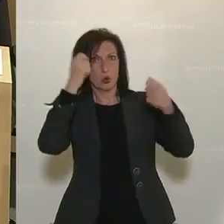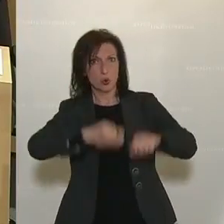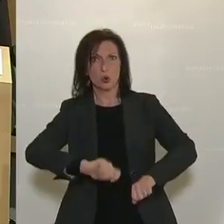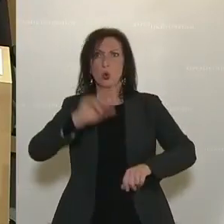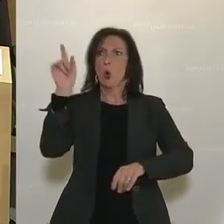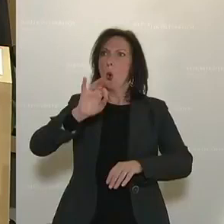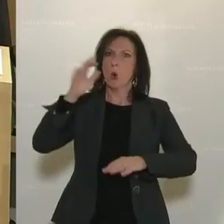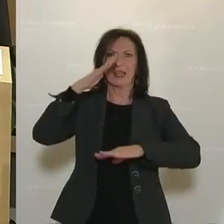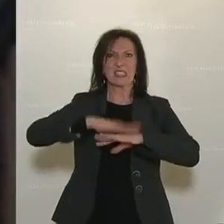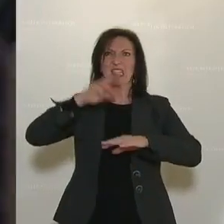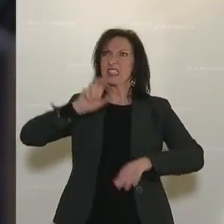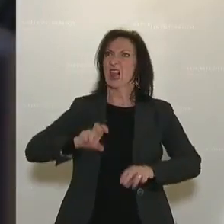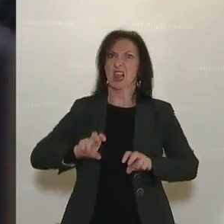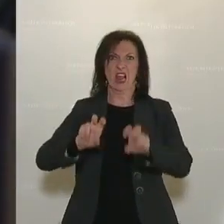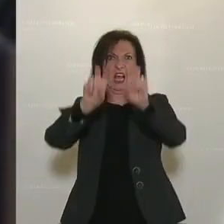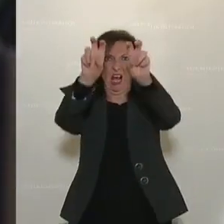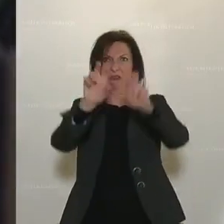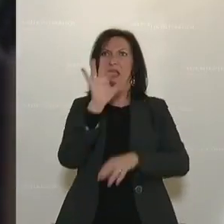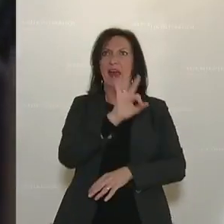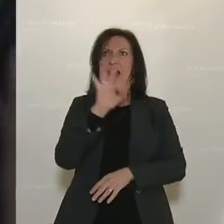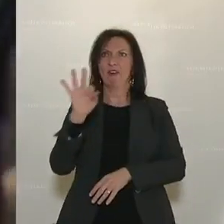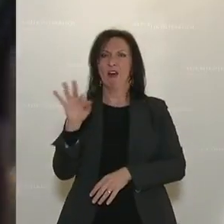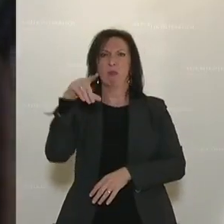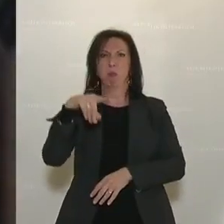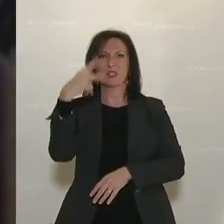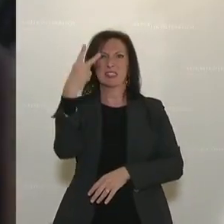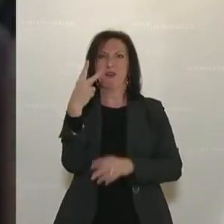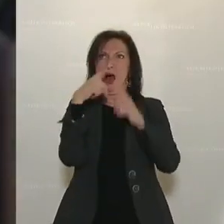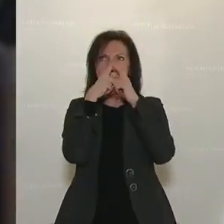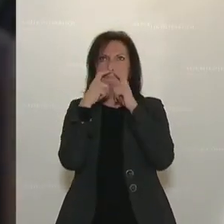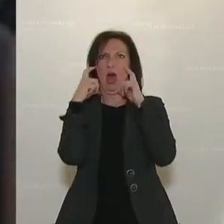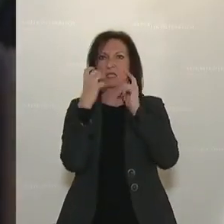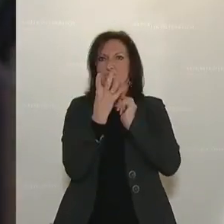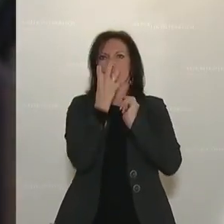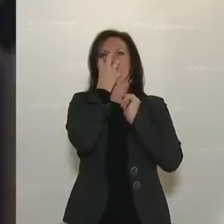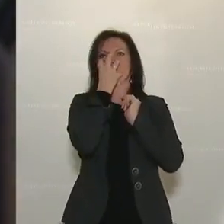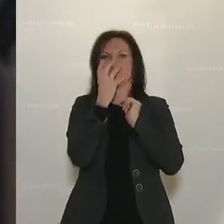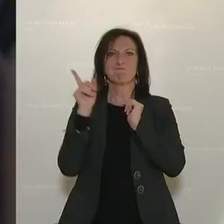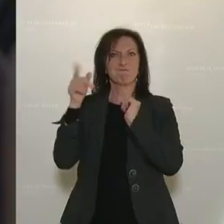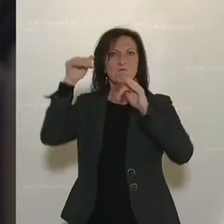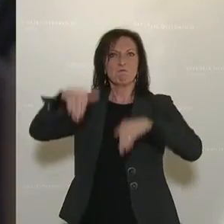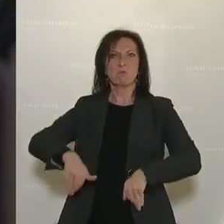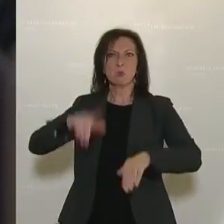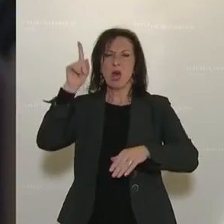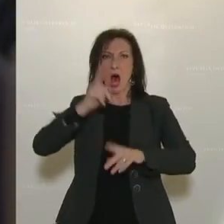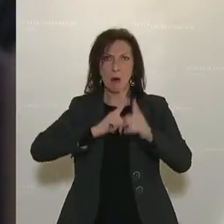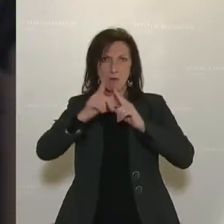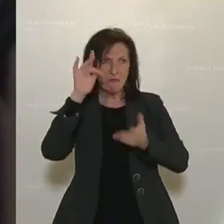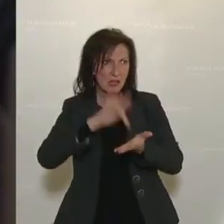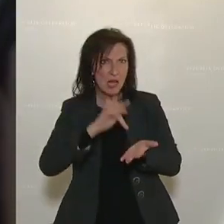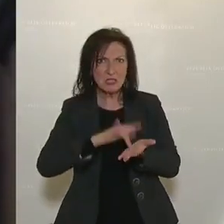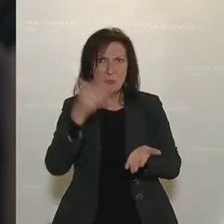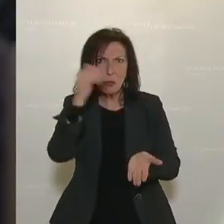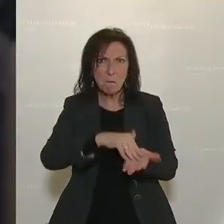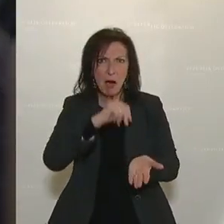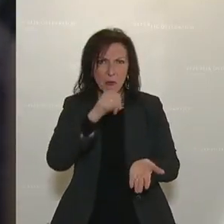-Maske am Sessellift. Aber im Verkehrsmittel brauche ich sie nicht. Da geht es ja drunter und drüber. Das ist ja ein System der Willkür,